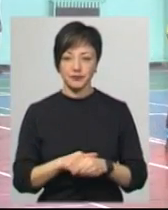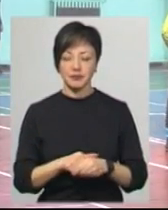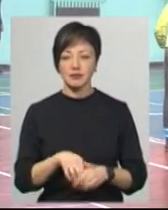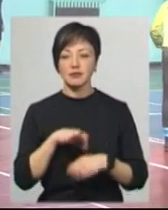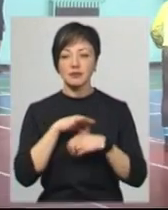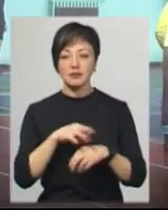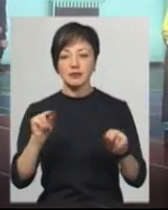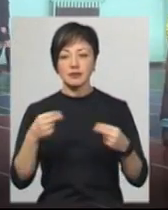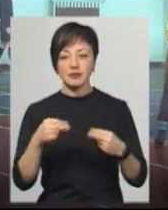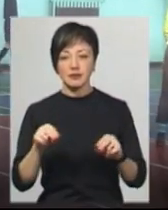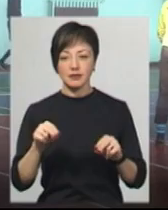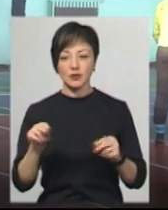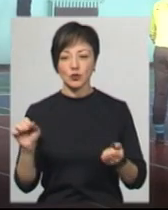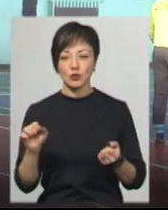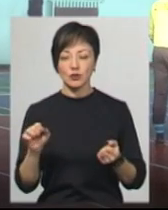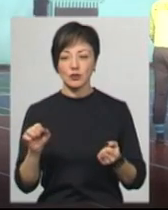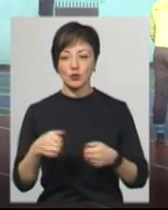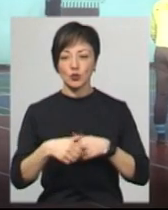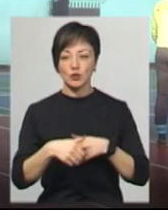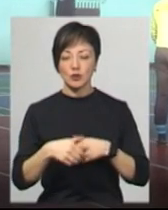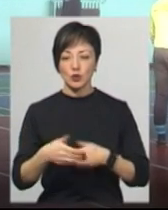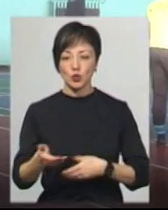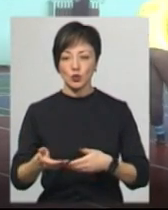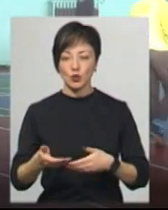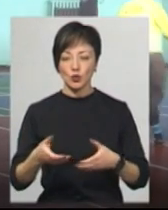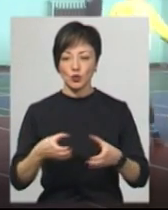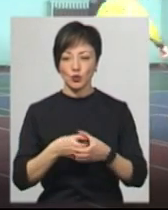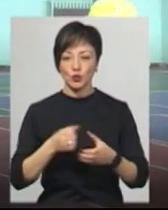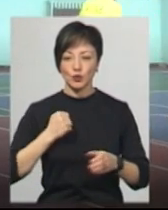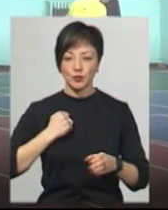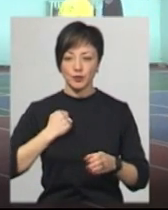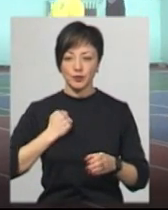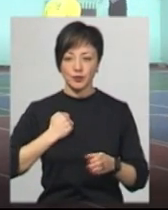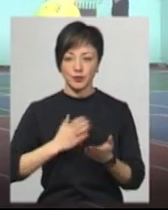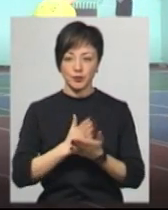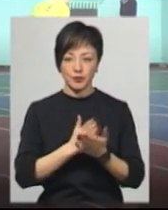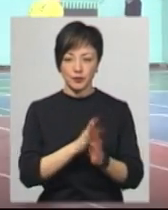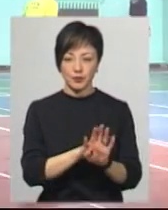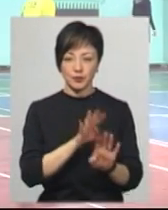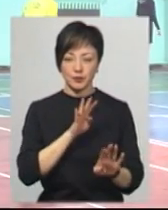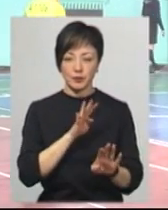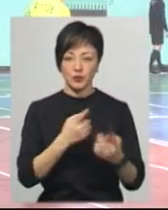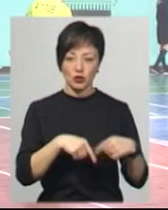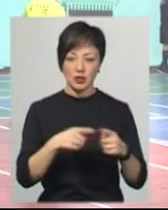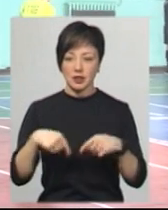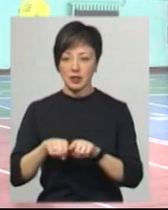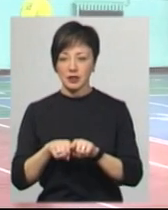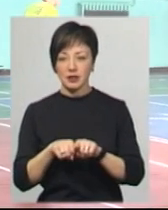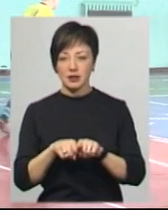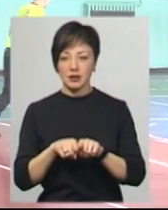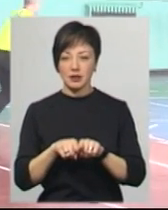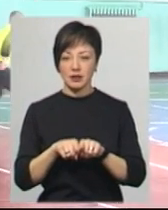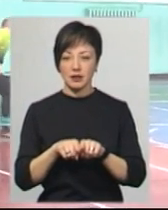чемпіонат сухопутних військ з мініфутболу серед команд, які представляють частини безпереднього